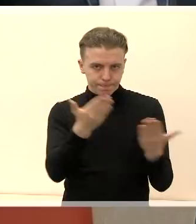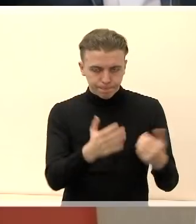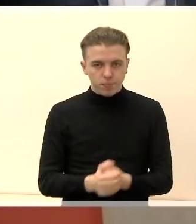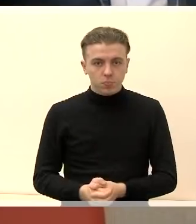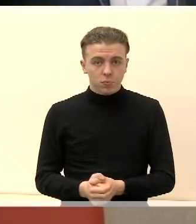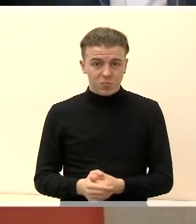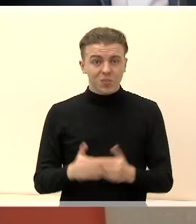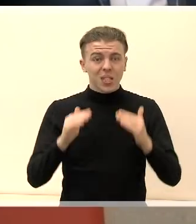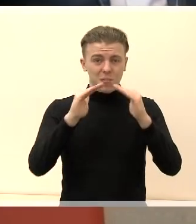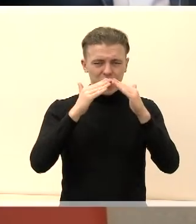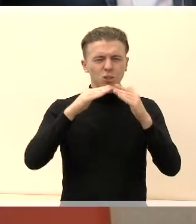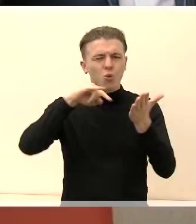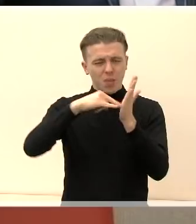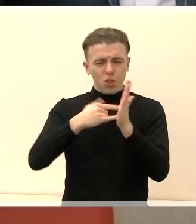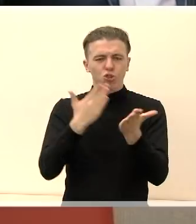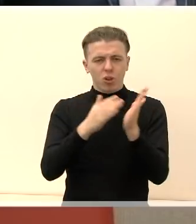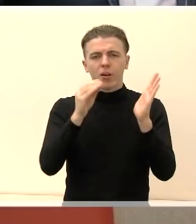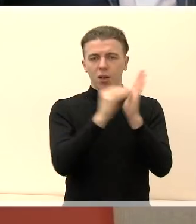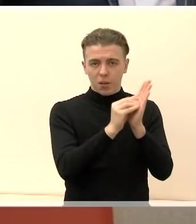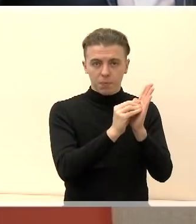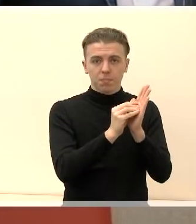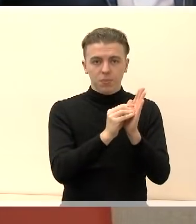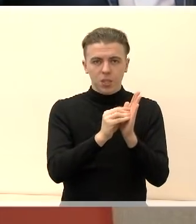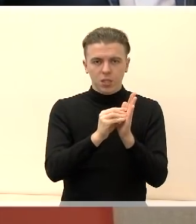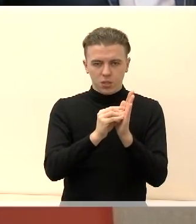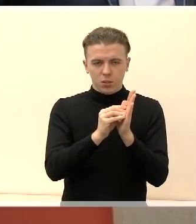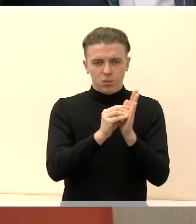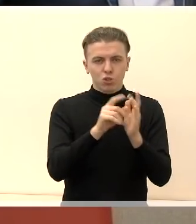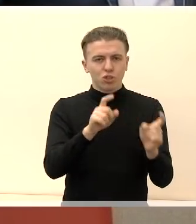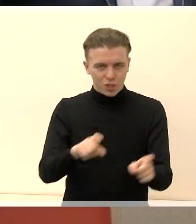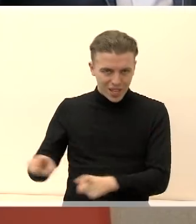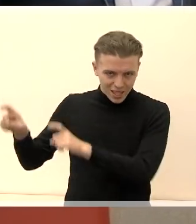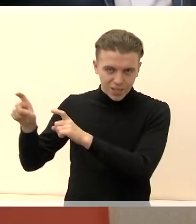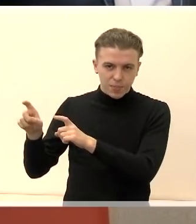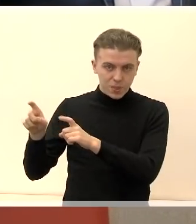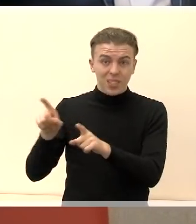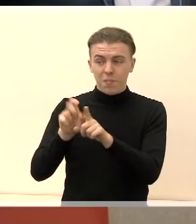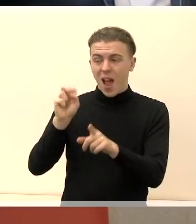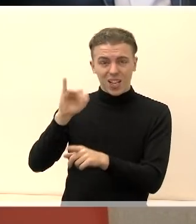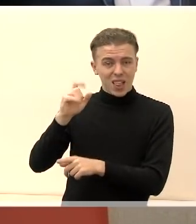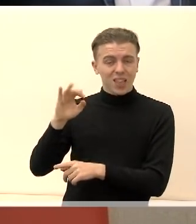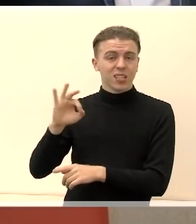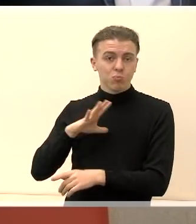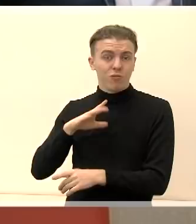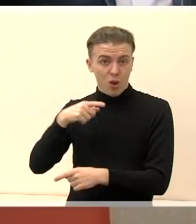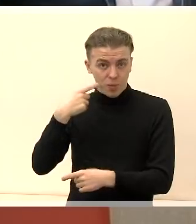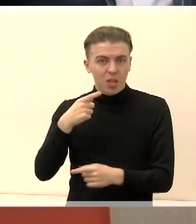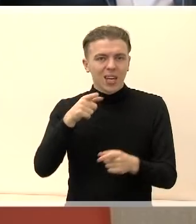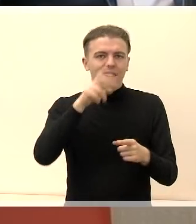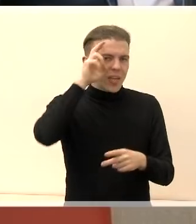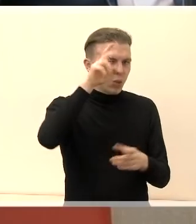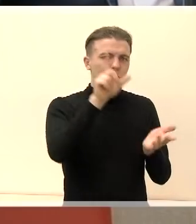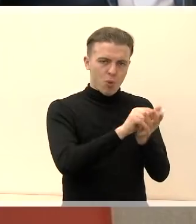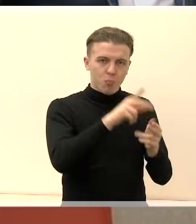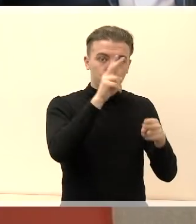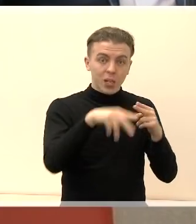bendraviam planė yra numatyta kalėjimo iškeliamas. Tai aiškiai, kaip ir sakė, kelaitisai turėtų spręsti vyriausybių, bet to